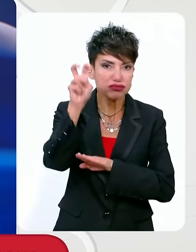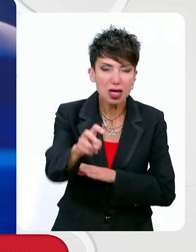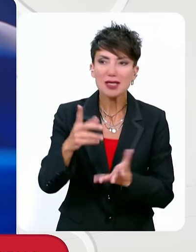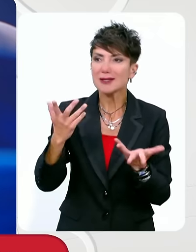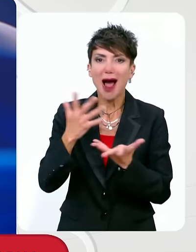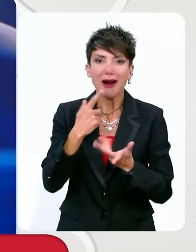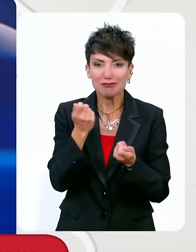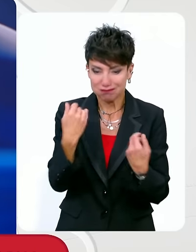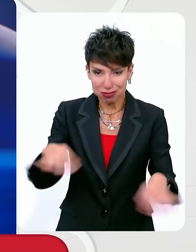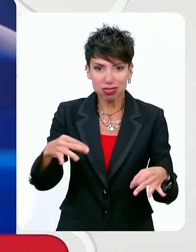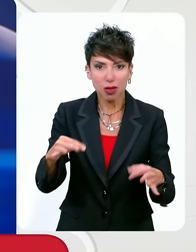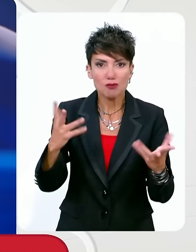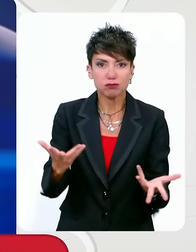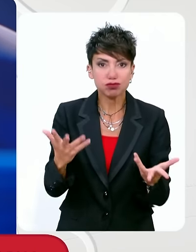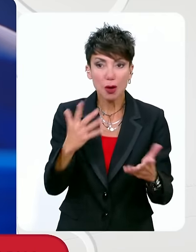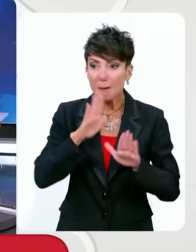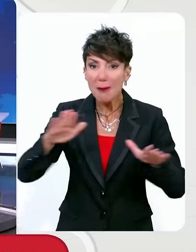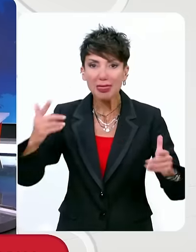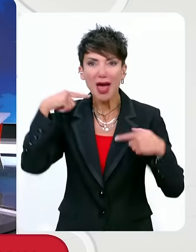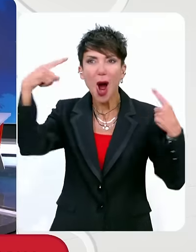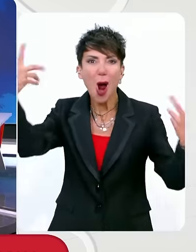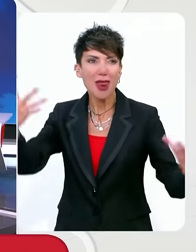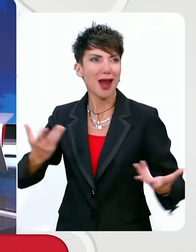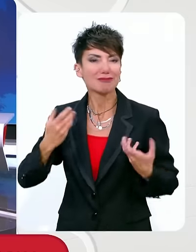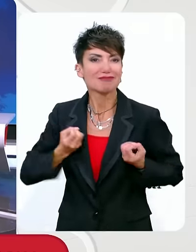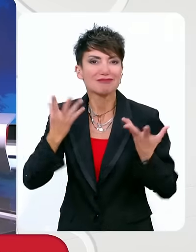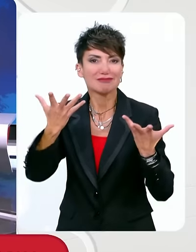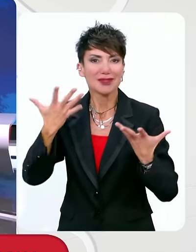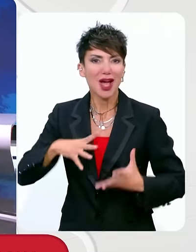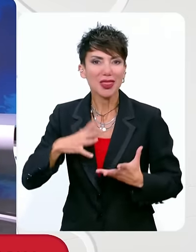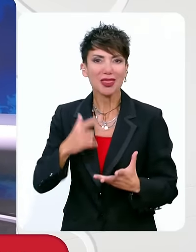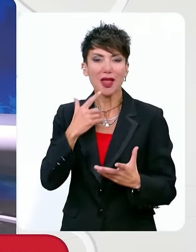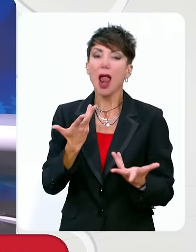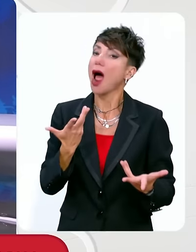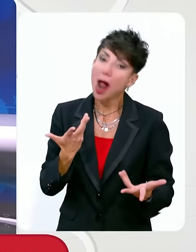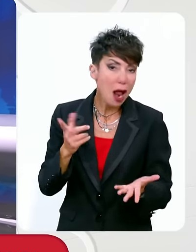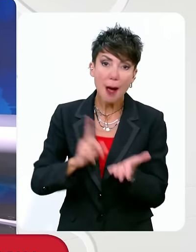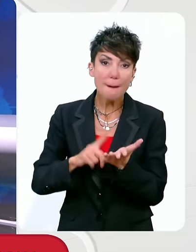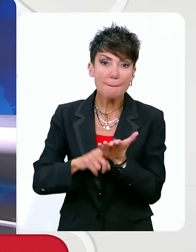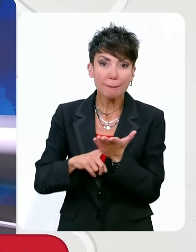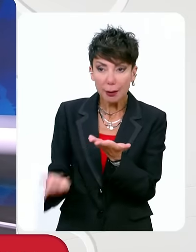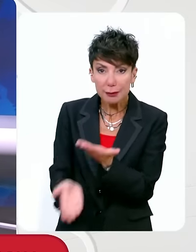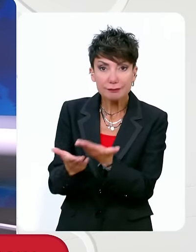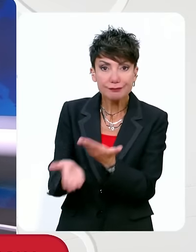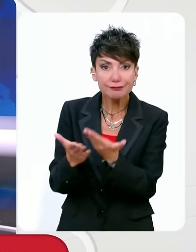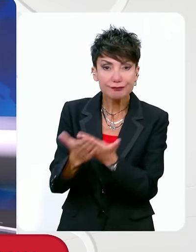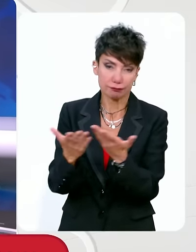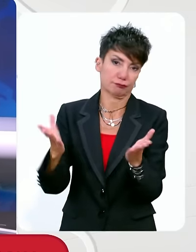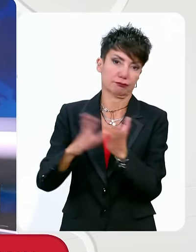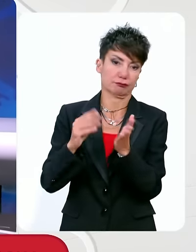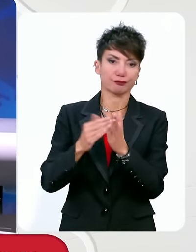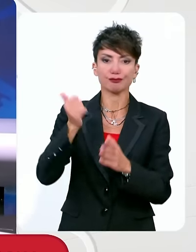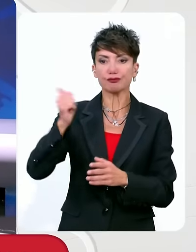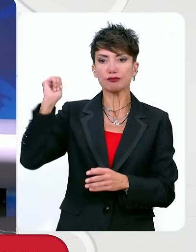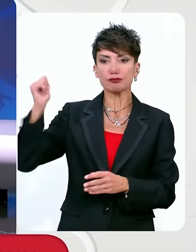όλα τα αθλήματα. Είναι παιδιά με όρεξη που έχουν τη δυνατότητα, αλλά πρέπει να τους δίνεις και τις προϋποθέσεις. Προχτές, για παράδειγμα, το